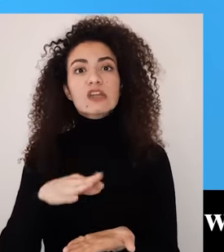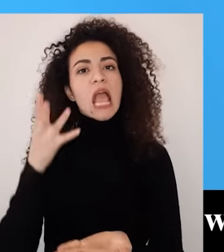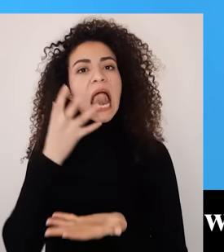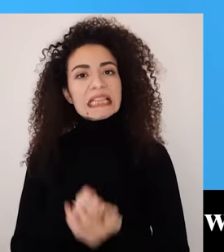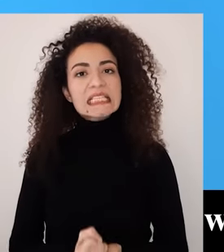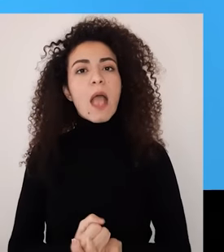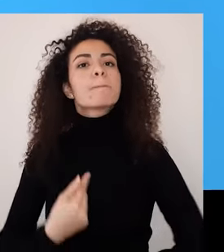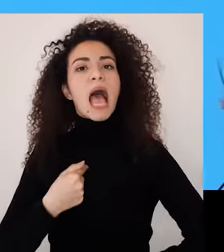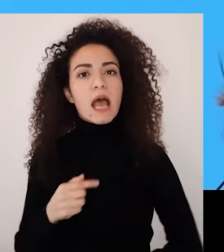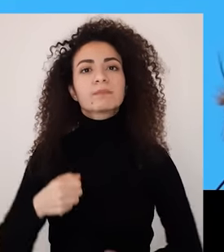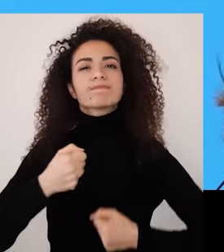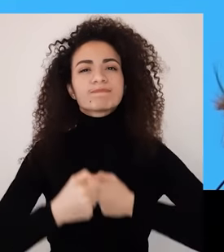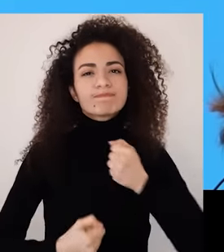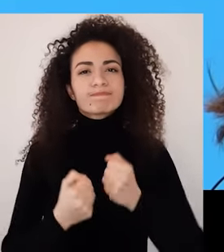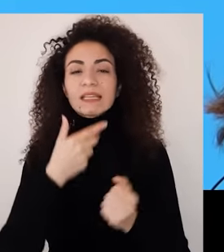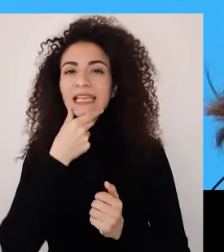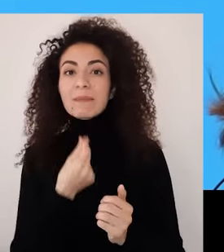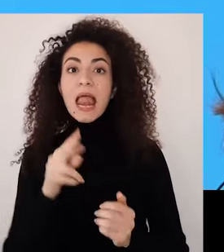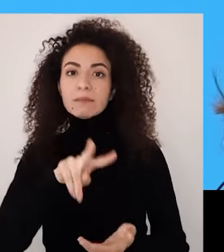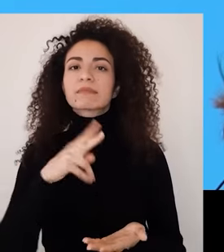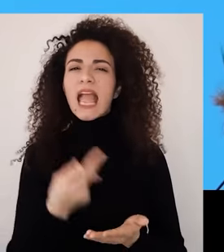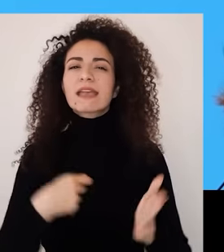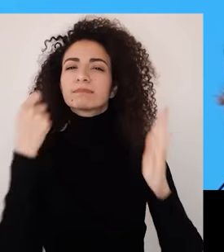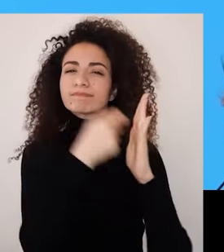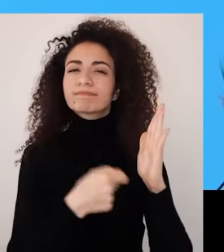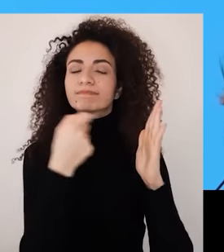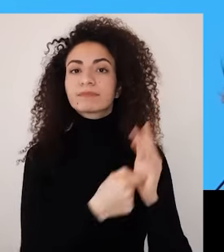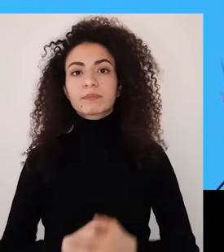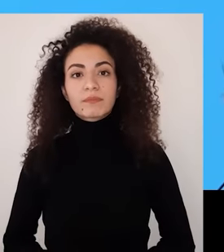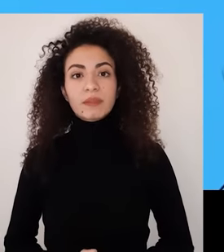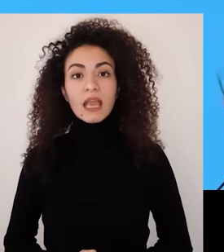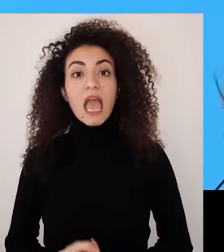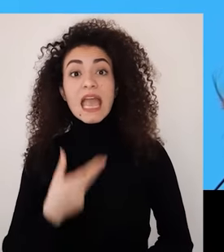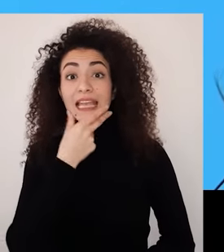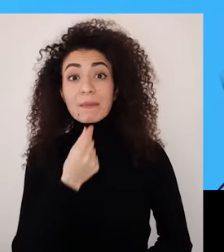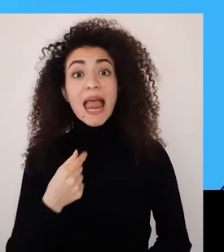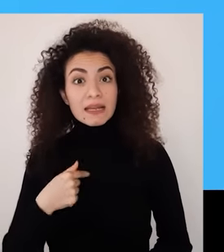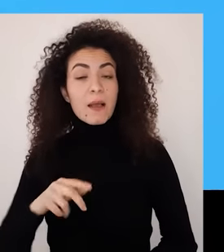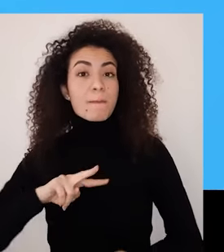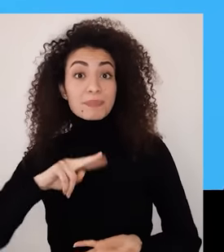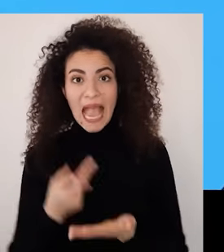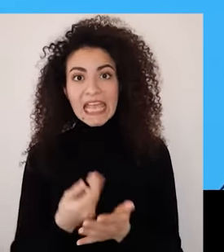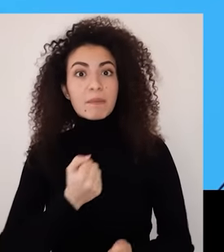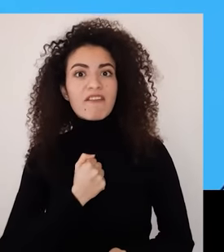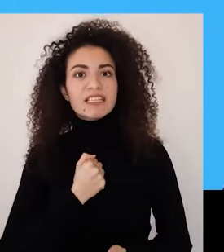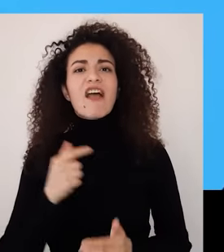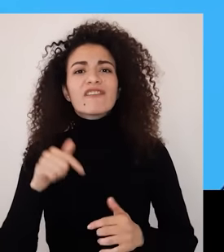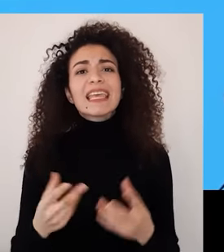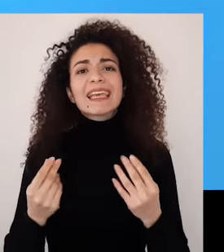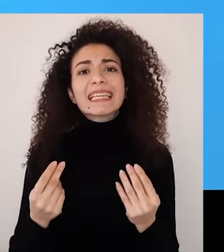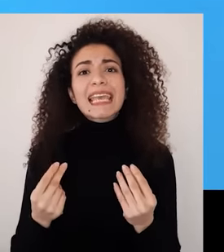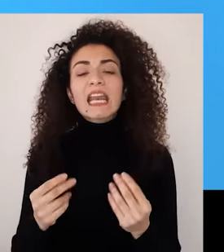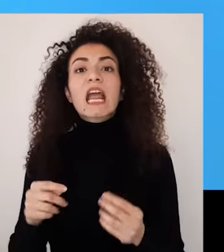لتحقيقه بالواقع ولكن بمسيرة التغيير وتحقيق الزاد هناك أمور بتدفعنا للأمام التحطي